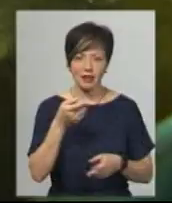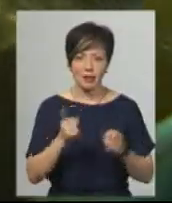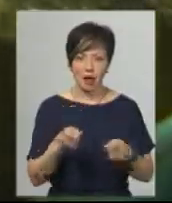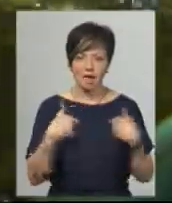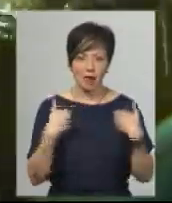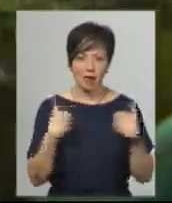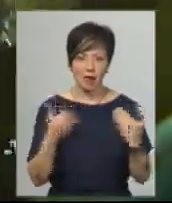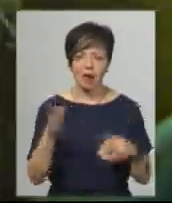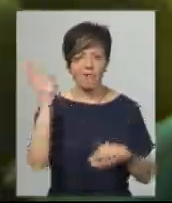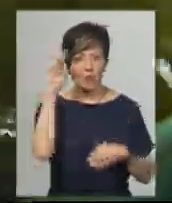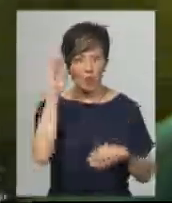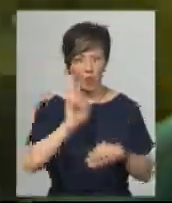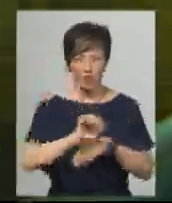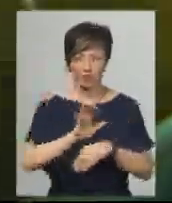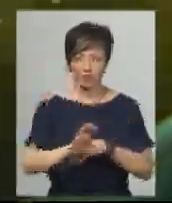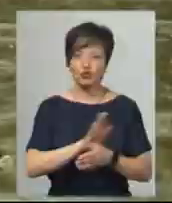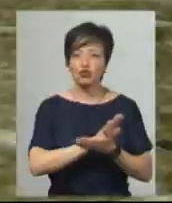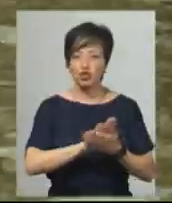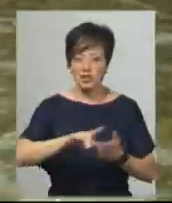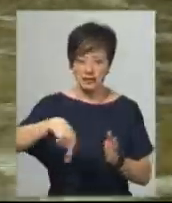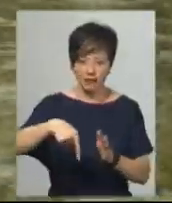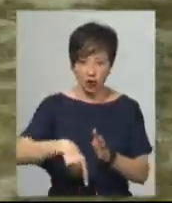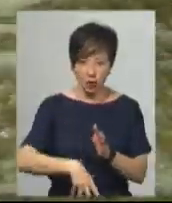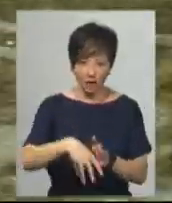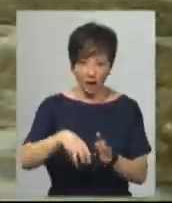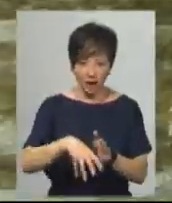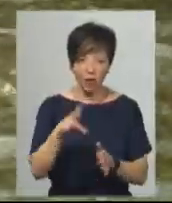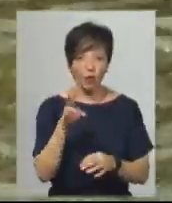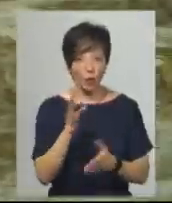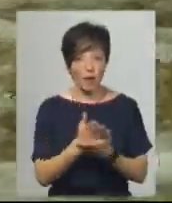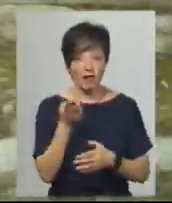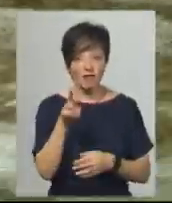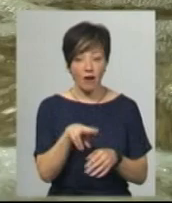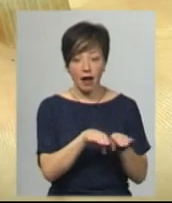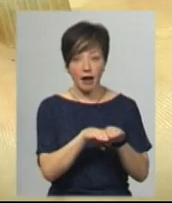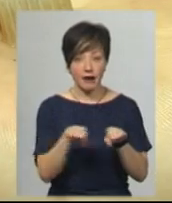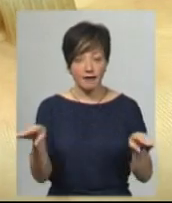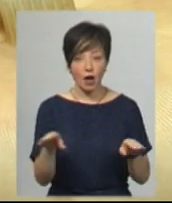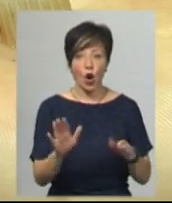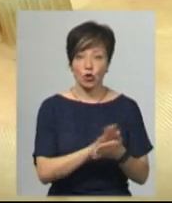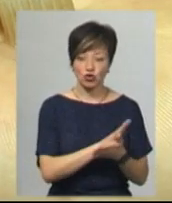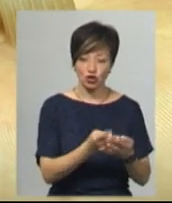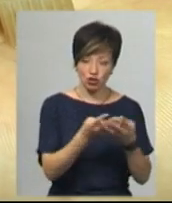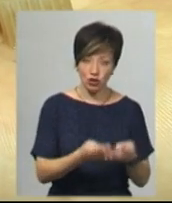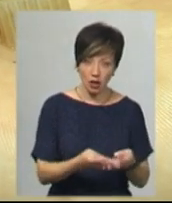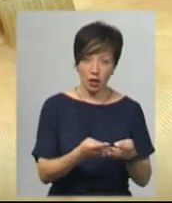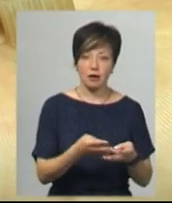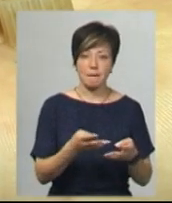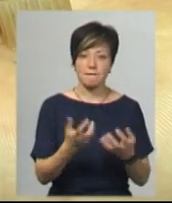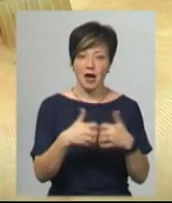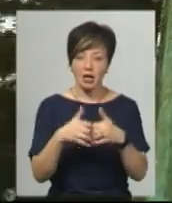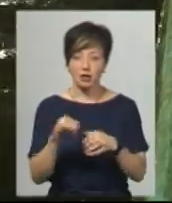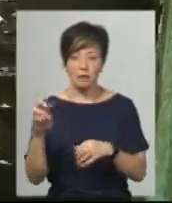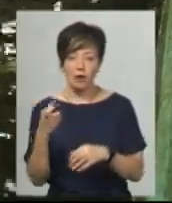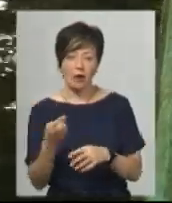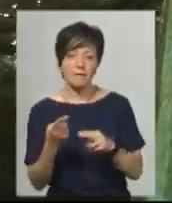вітаміни. Вода у басейні надходить чиста зі свідловини, однак, розповідає технолог, має два ступені очищення – механічний та біологічний. Стороннім без